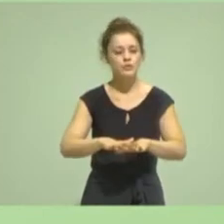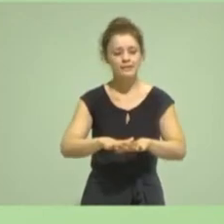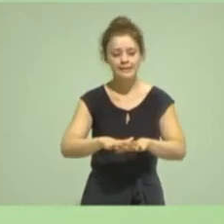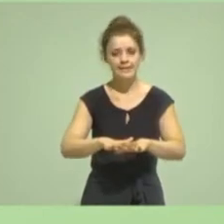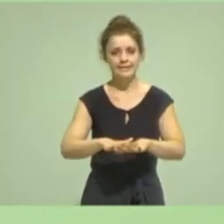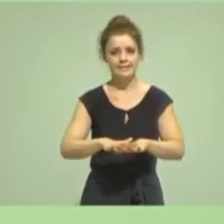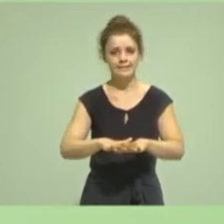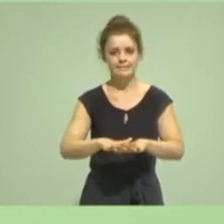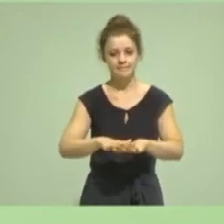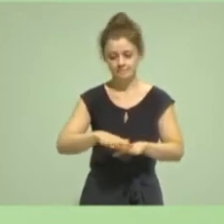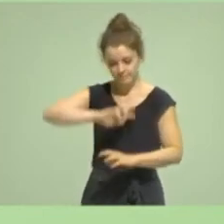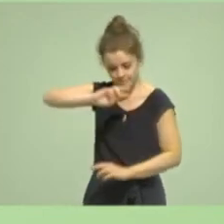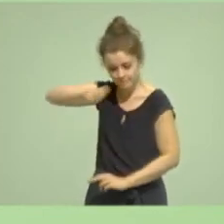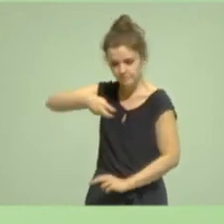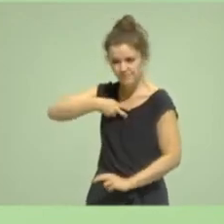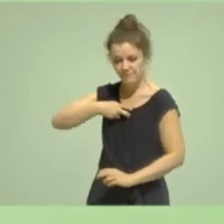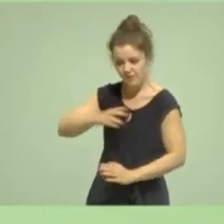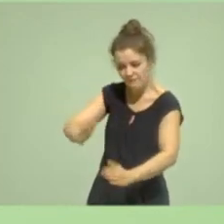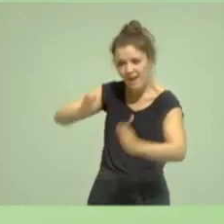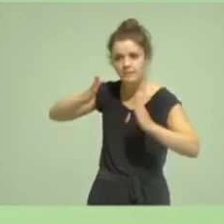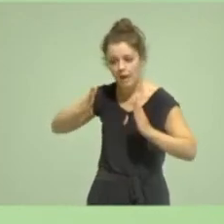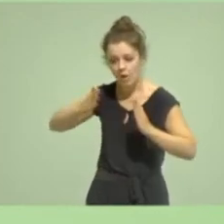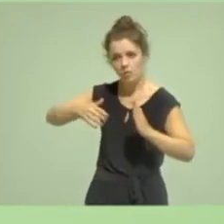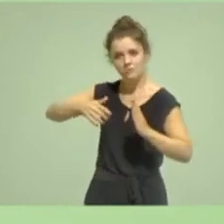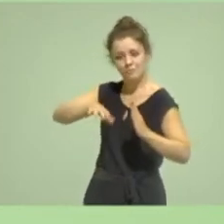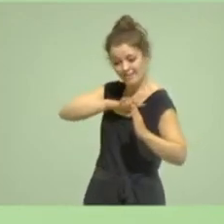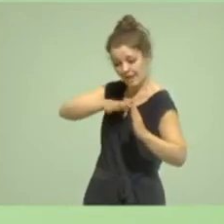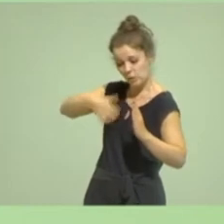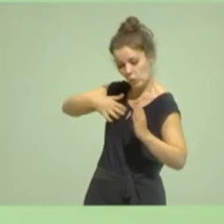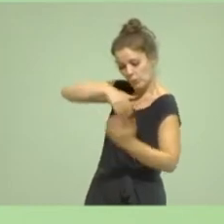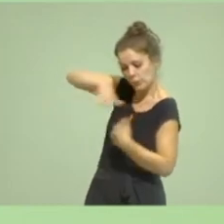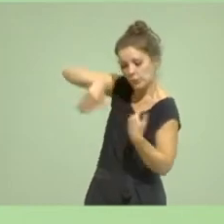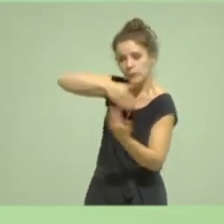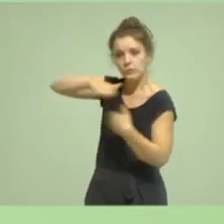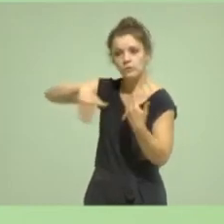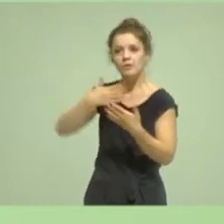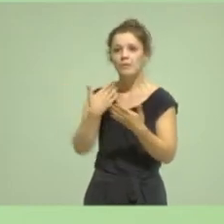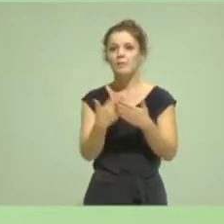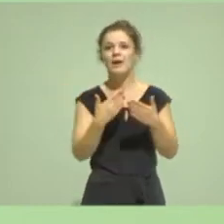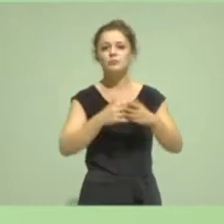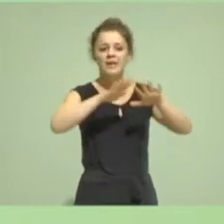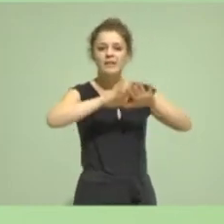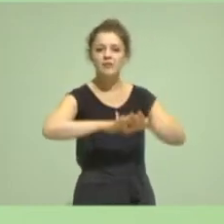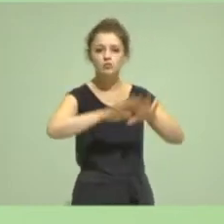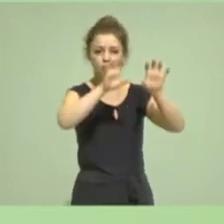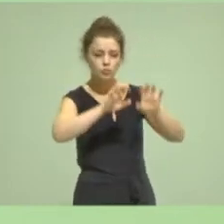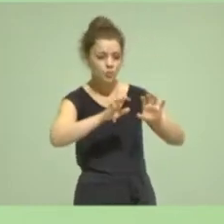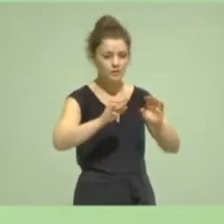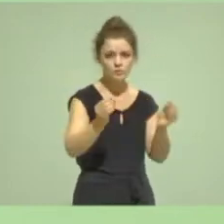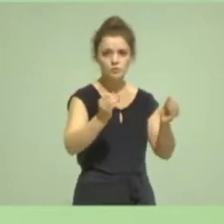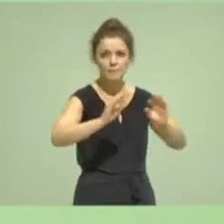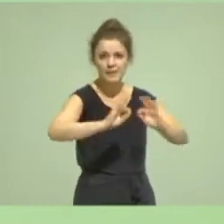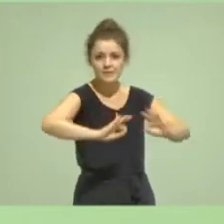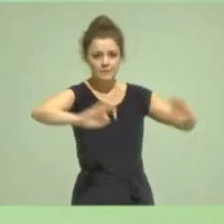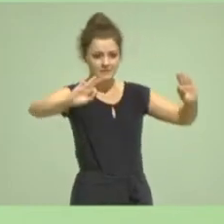dass wir in dem Abwägungsprozess schneller zu werden beim Ausbau von Infrastruktur und